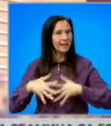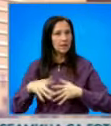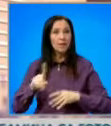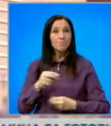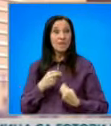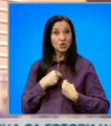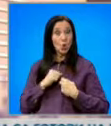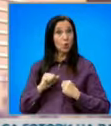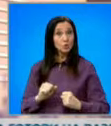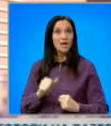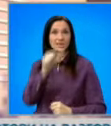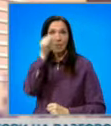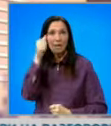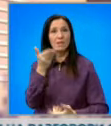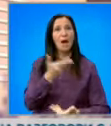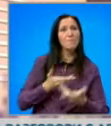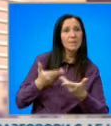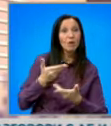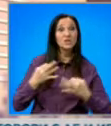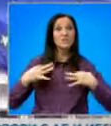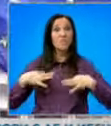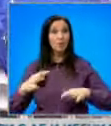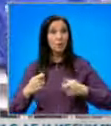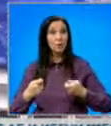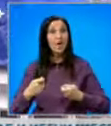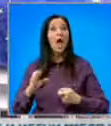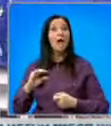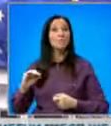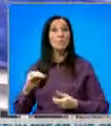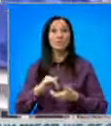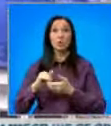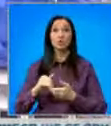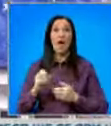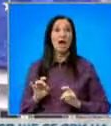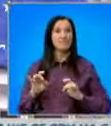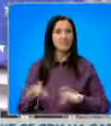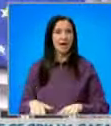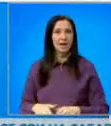Несигурна остава и съдбата на преговорите за свободна търговия Европейски съюз Австралия.